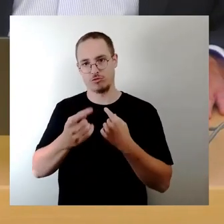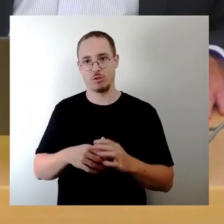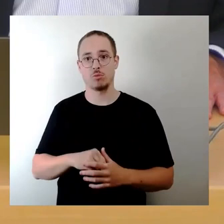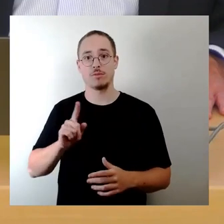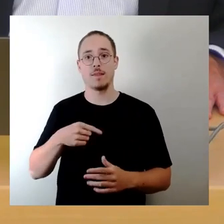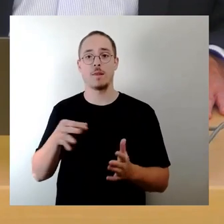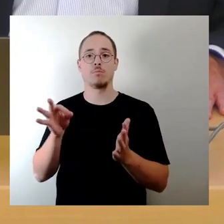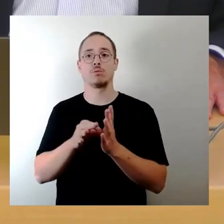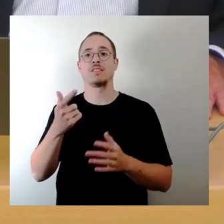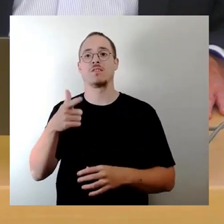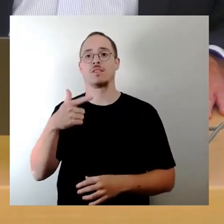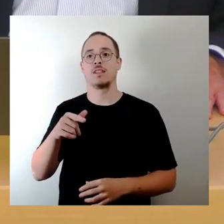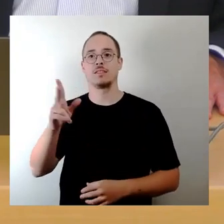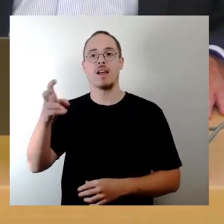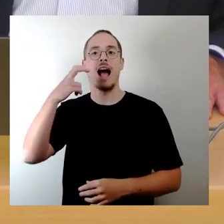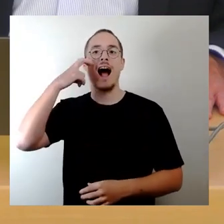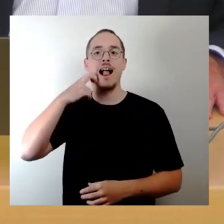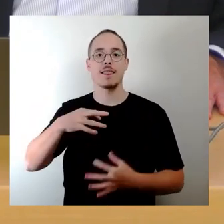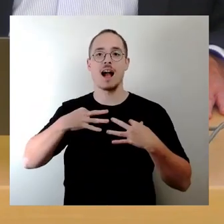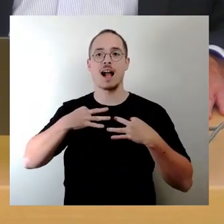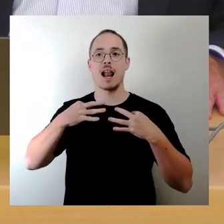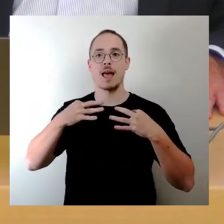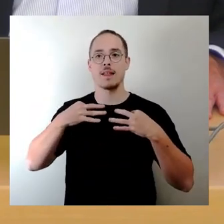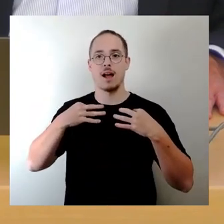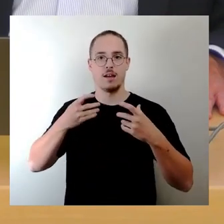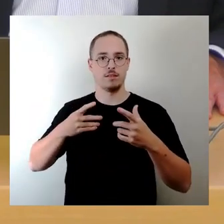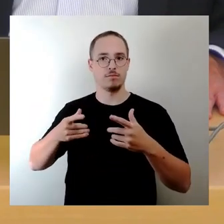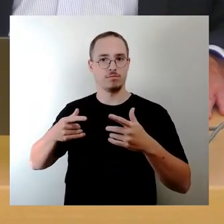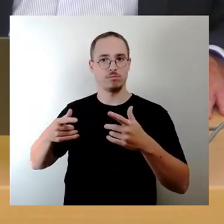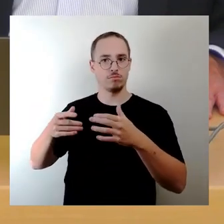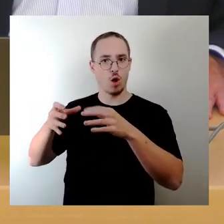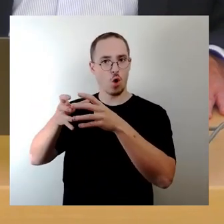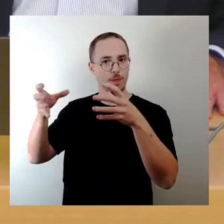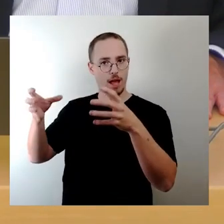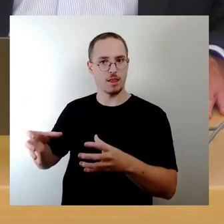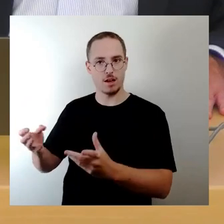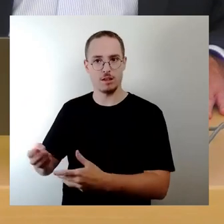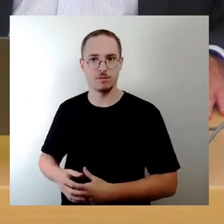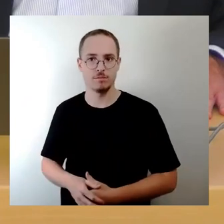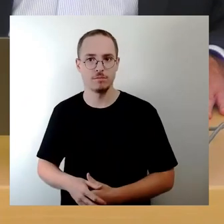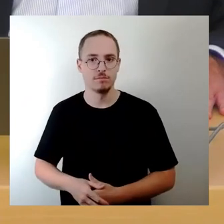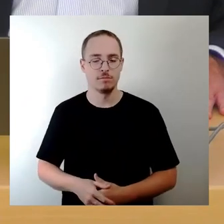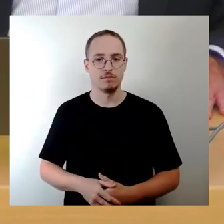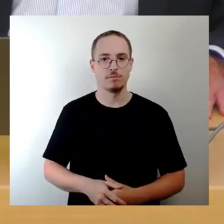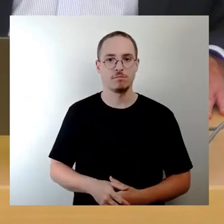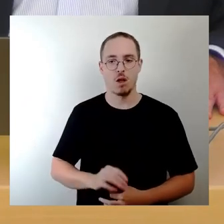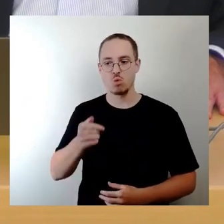heute auch noch beschäftigen. Nur so ein bisschen zur Orientierung. Ich würde es dann nochmal